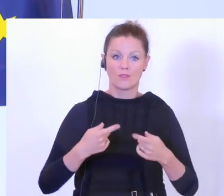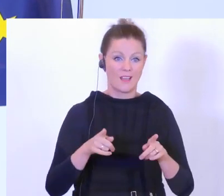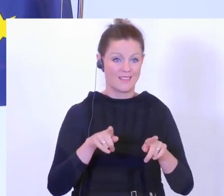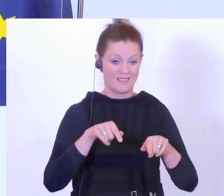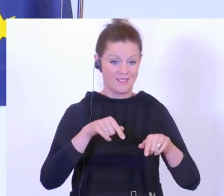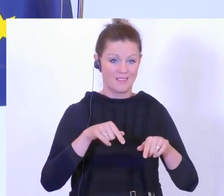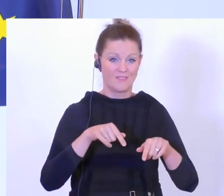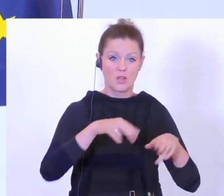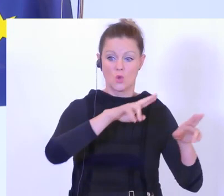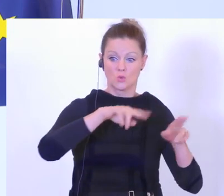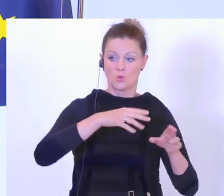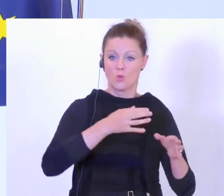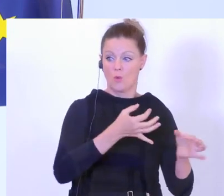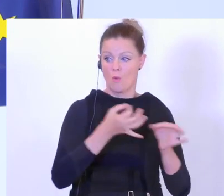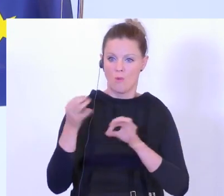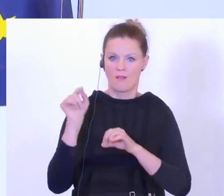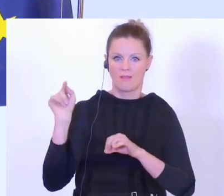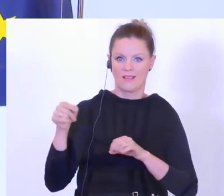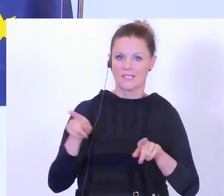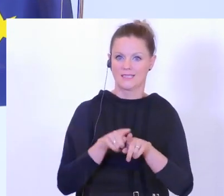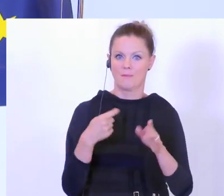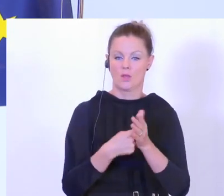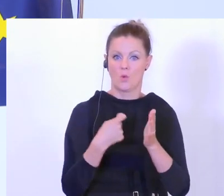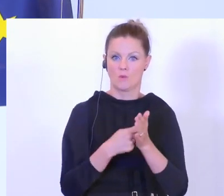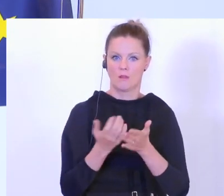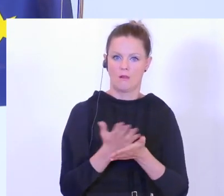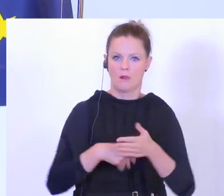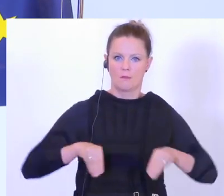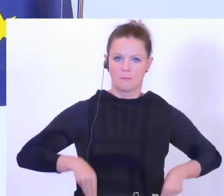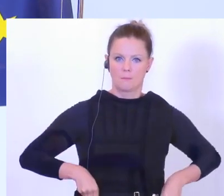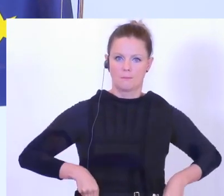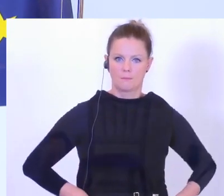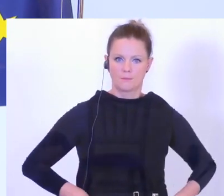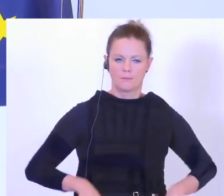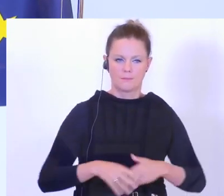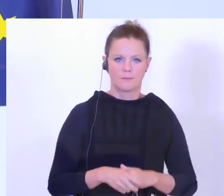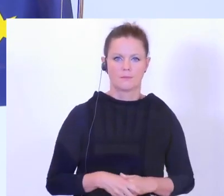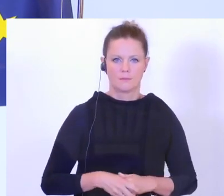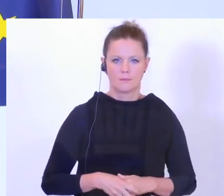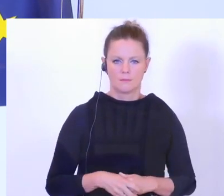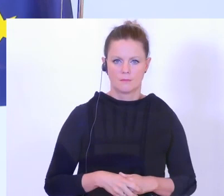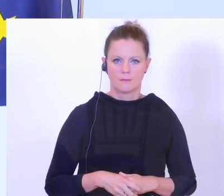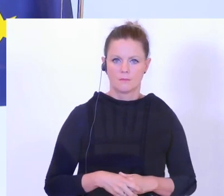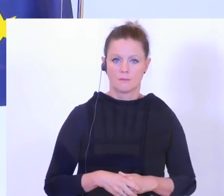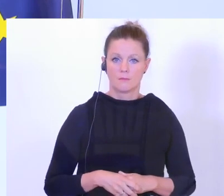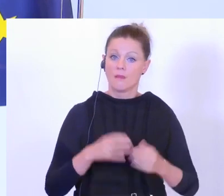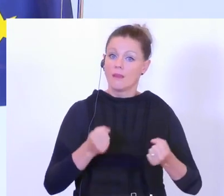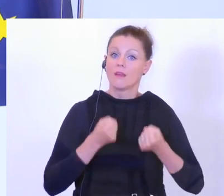Kosten wieder zurückzuschleppen, in die Herkunftsländer derzeit. Die Entwicklung der